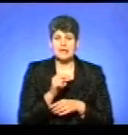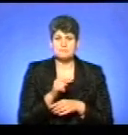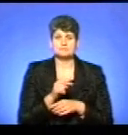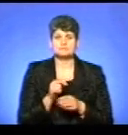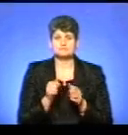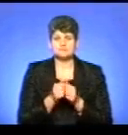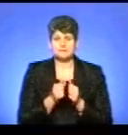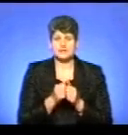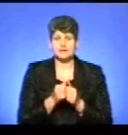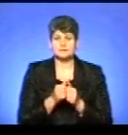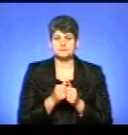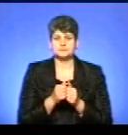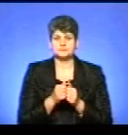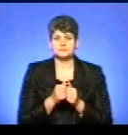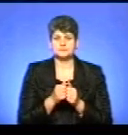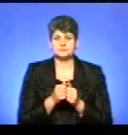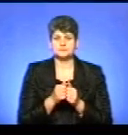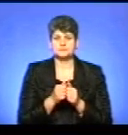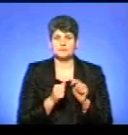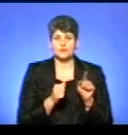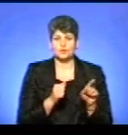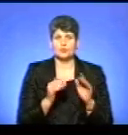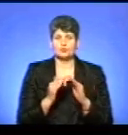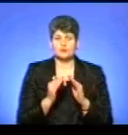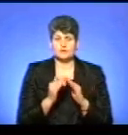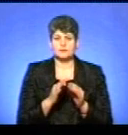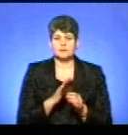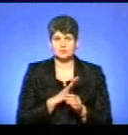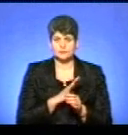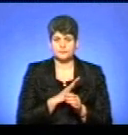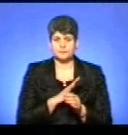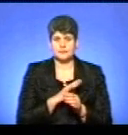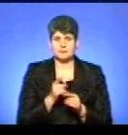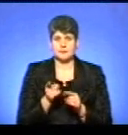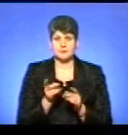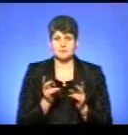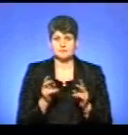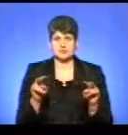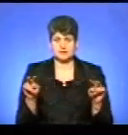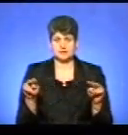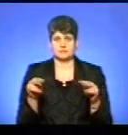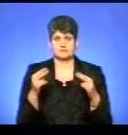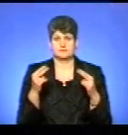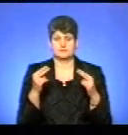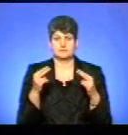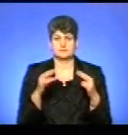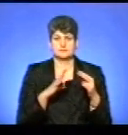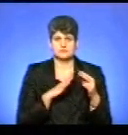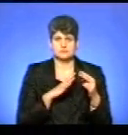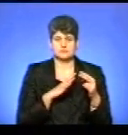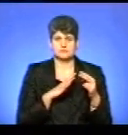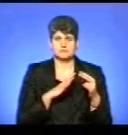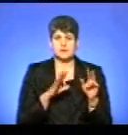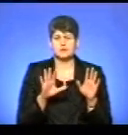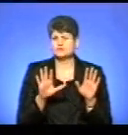тієї годівлі був. І ми зійшлися поглядами з ним. І він як на